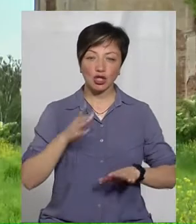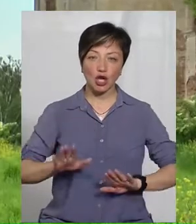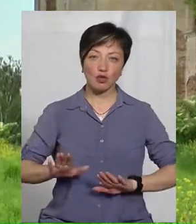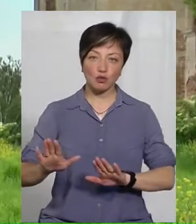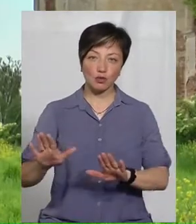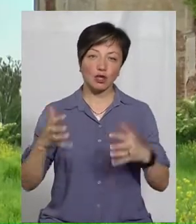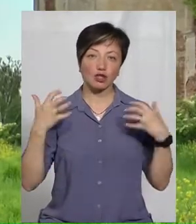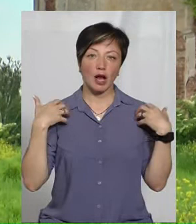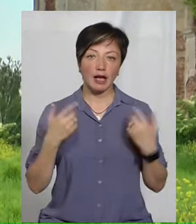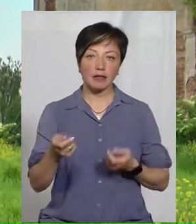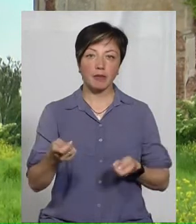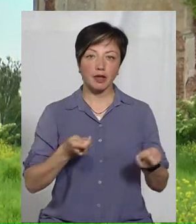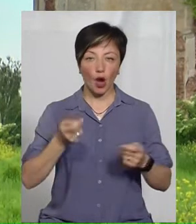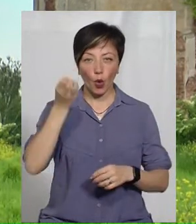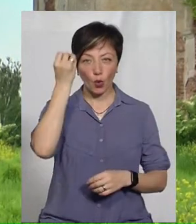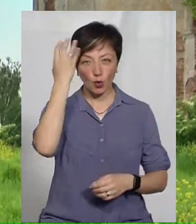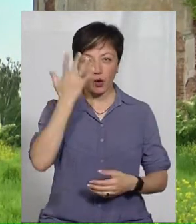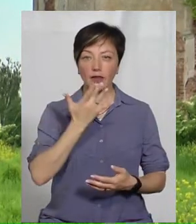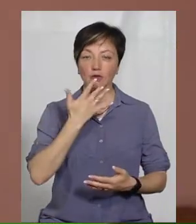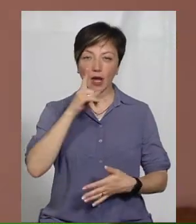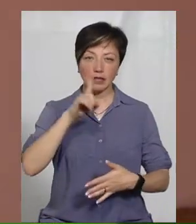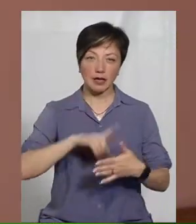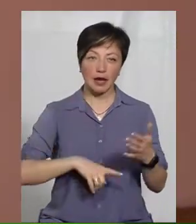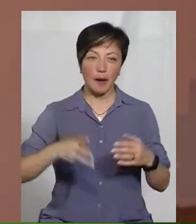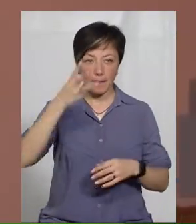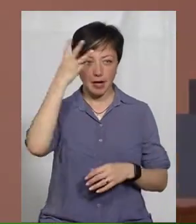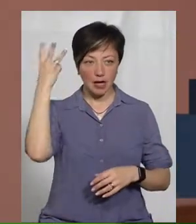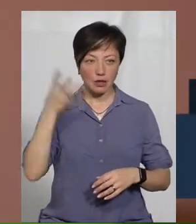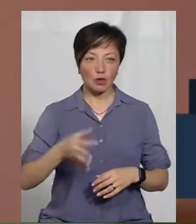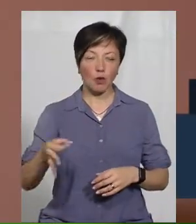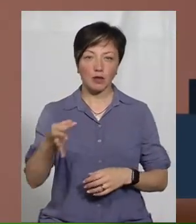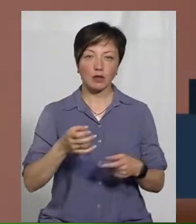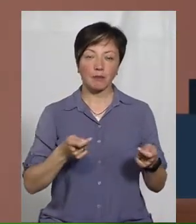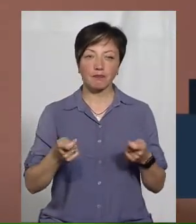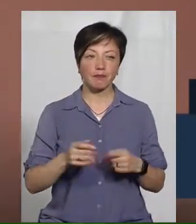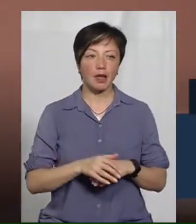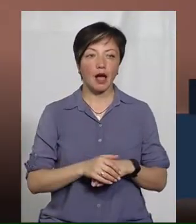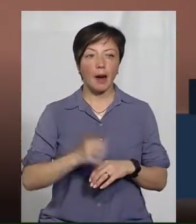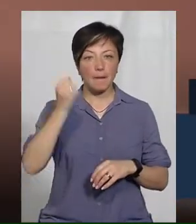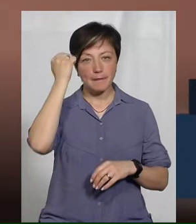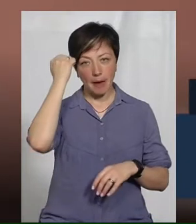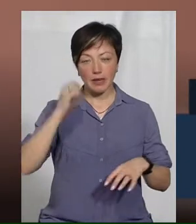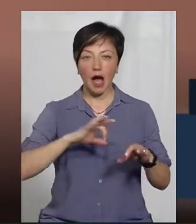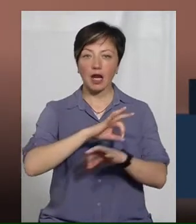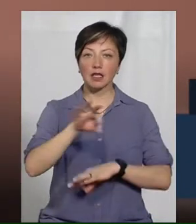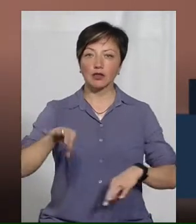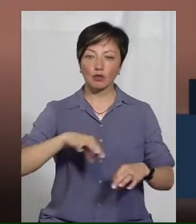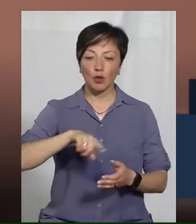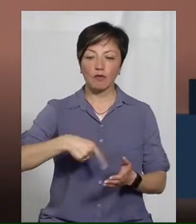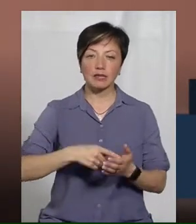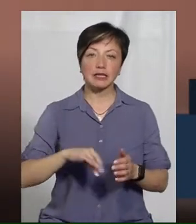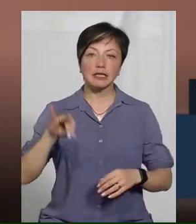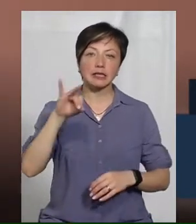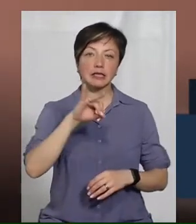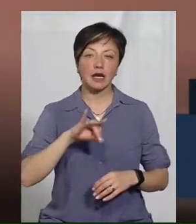інформаційної діяльності культури, національності та релігії Хмельницької ОДА. Пам'ятка архітектури національного значення Палац Сангушків в місті Ізяславі